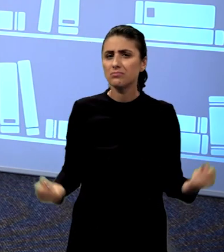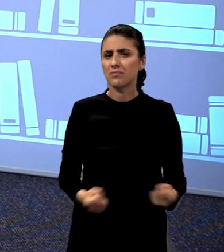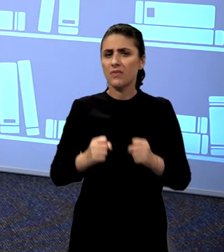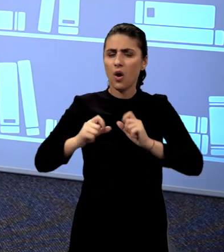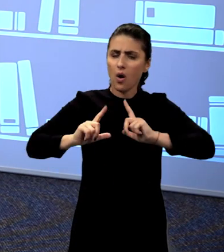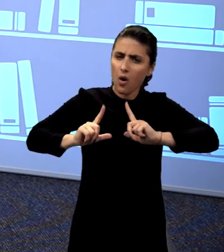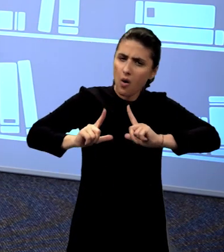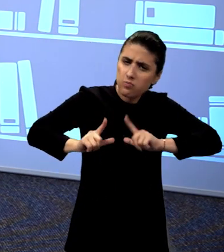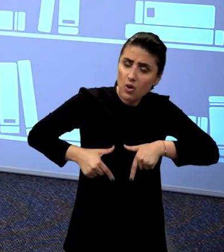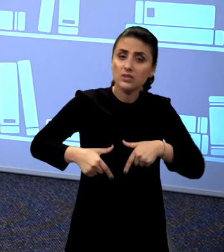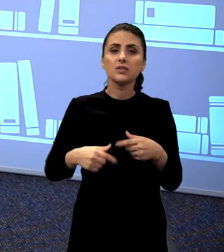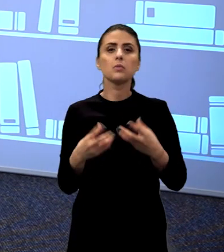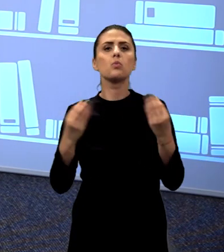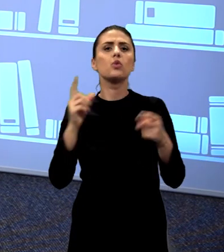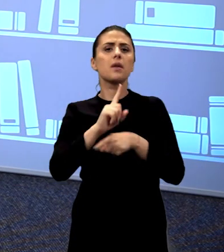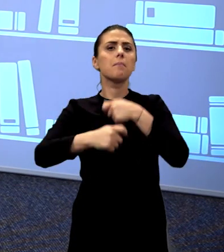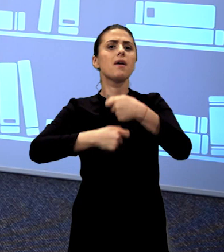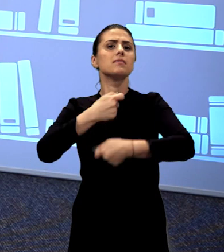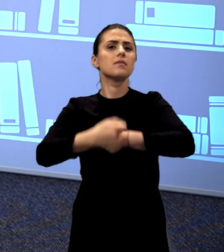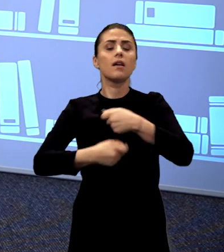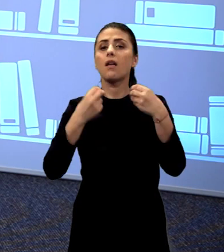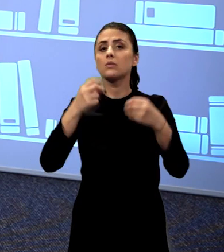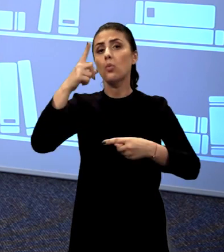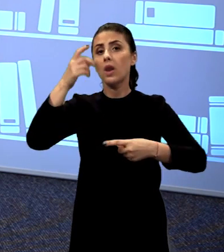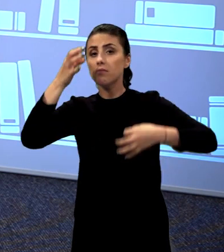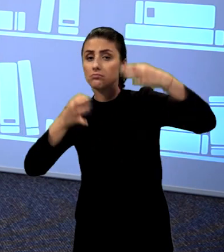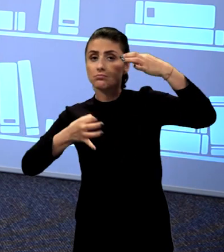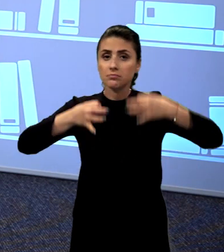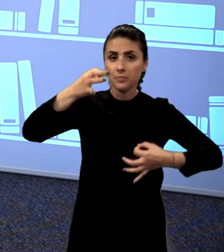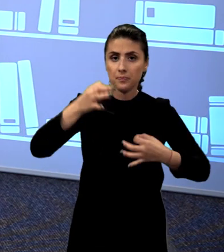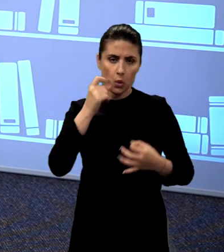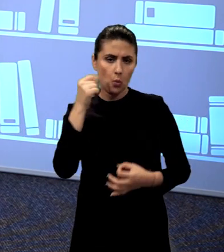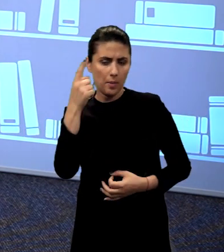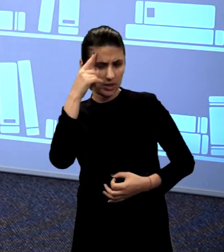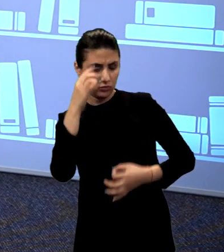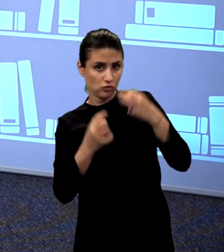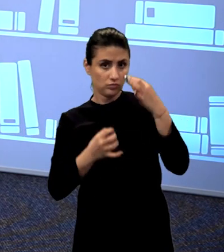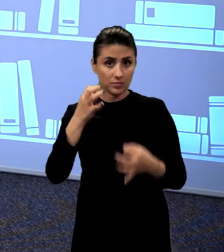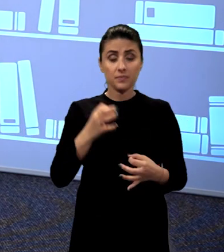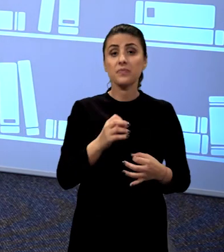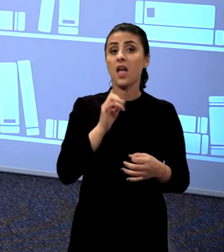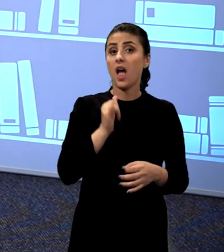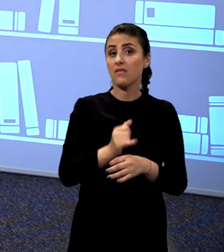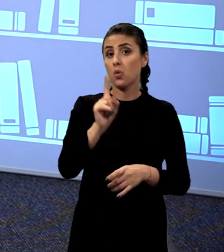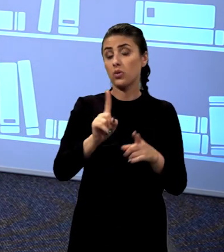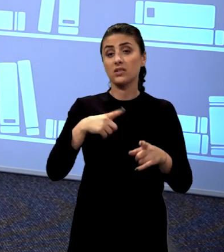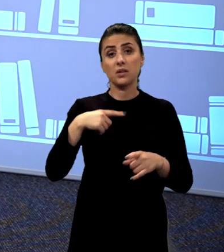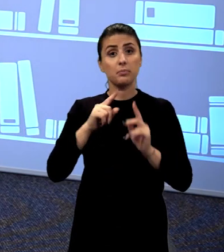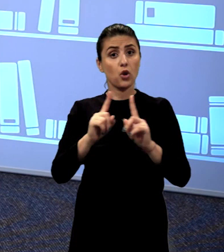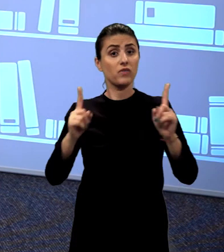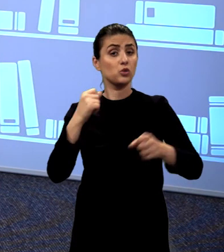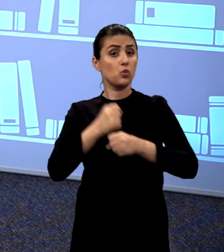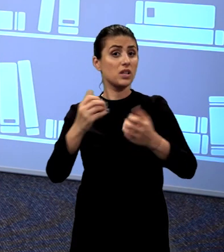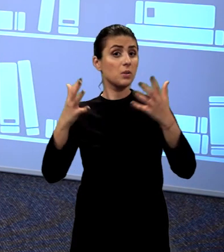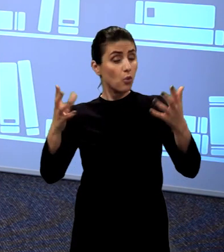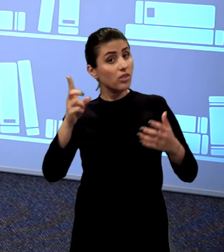instala în multe ocupații. Unele studii, de exemplu, spun că este prevalent printre profesori, dar sunt de asemenea